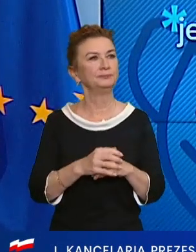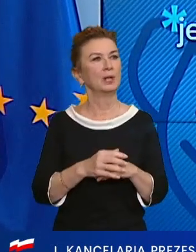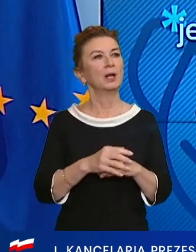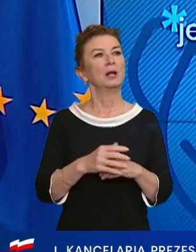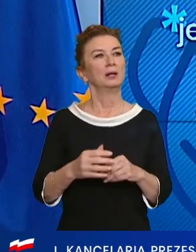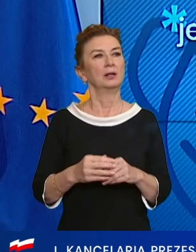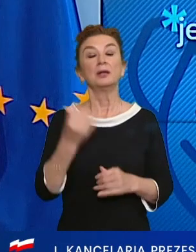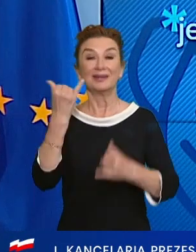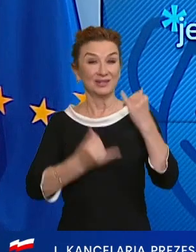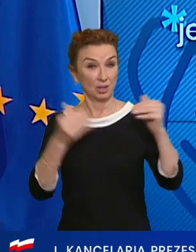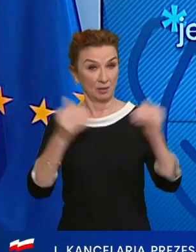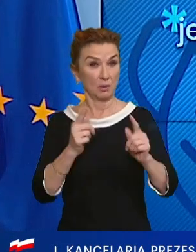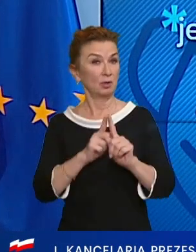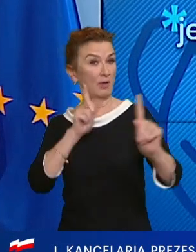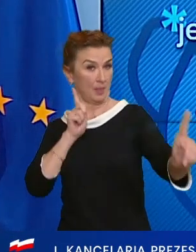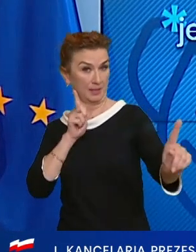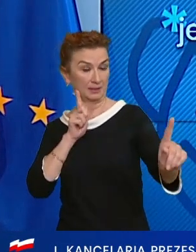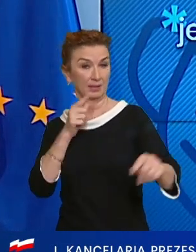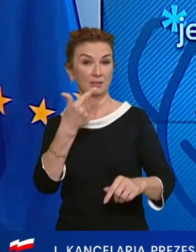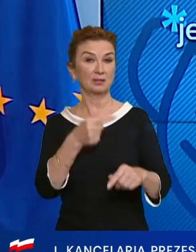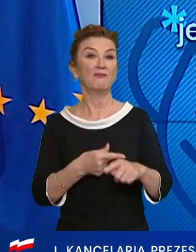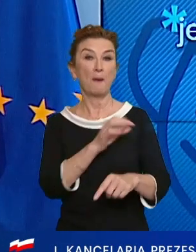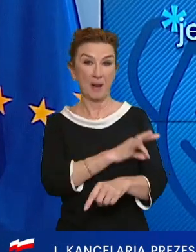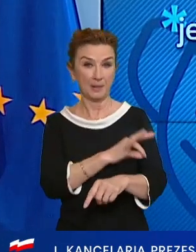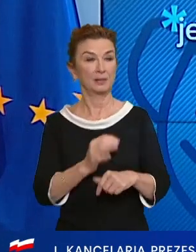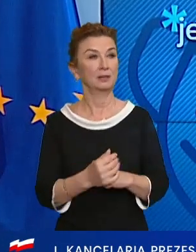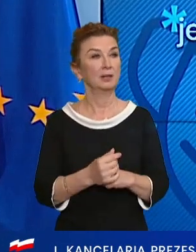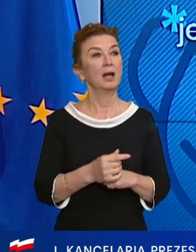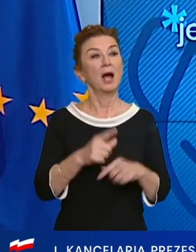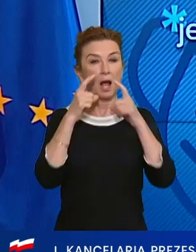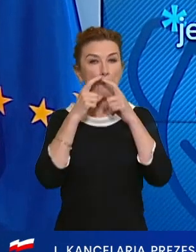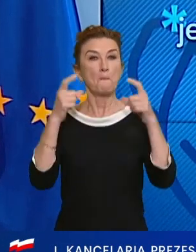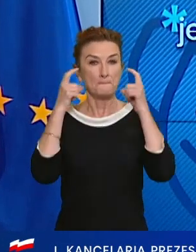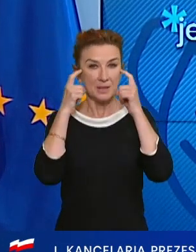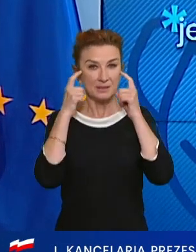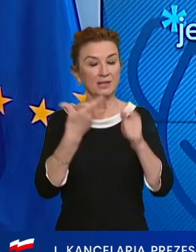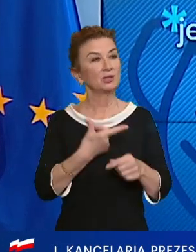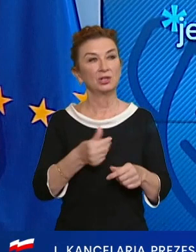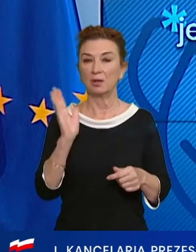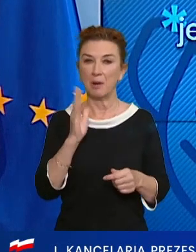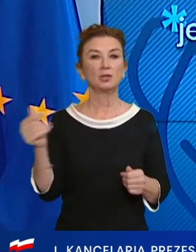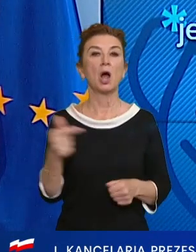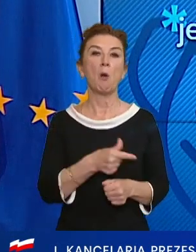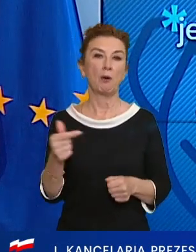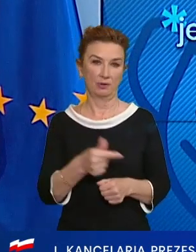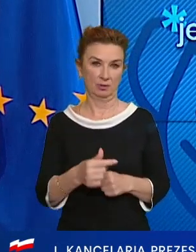zachowanie dystansu dwumetrowego, a noszenie maseczek nie będzie obowiązkowe.